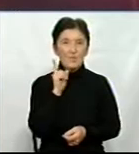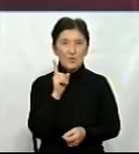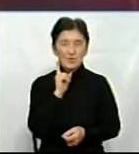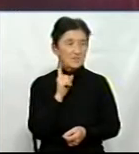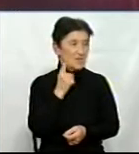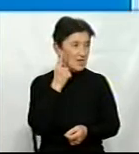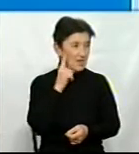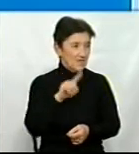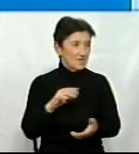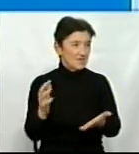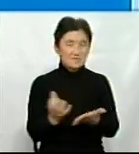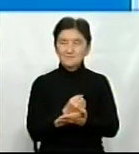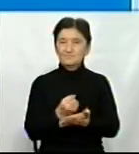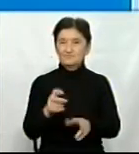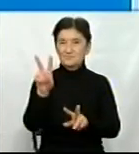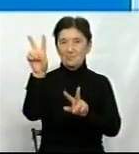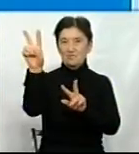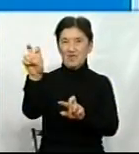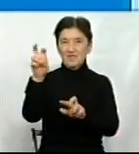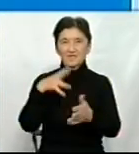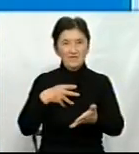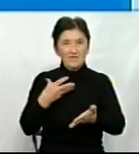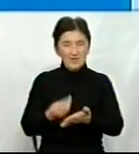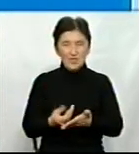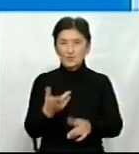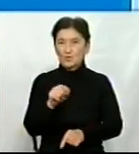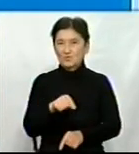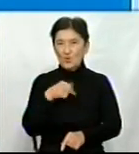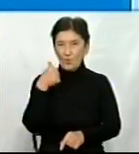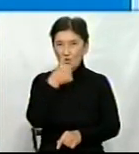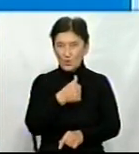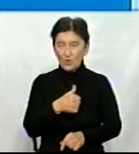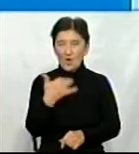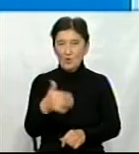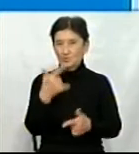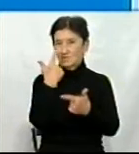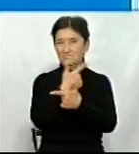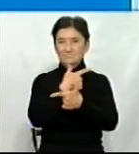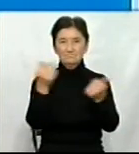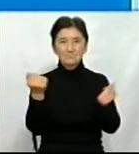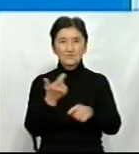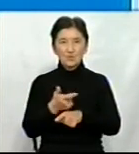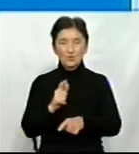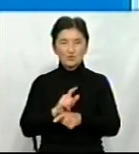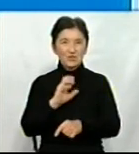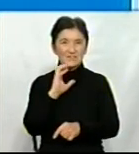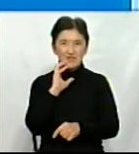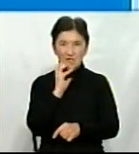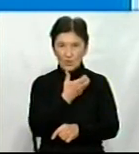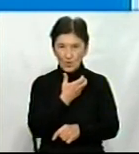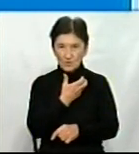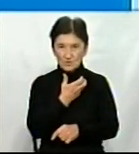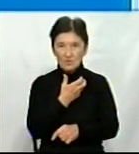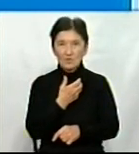зуміли створити свій бренд власний. І цього року, мені здається, вони вже заявили про себе досить серйозно. Я маю на увазі,